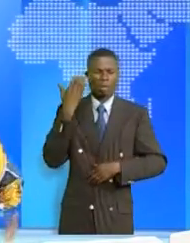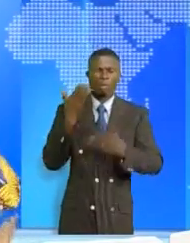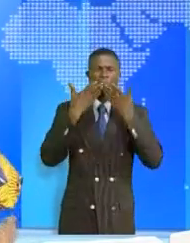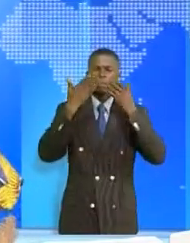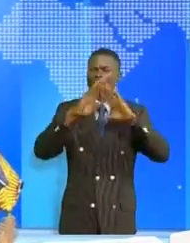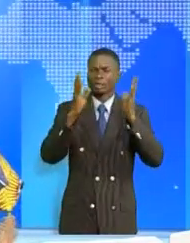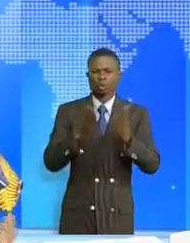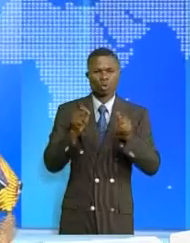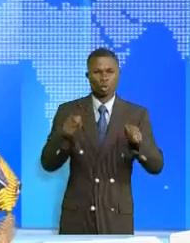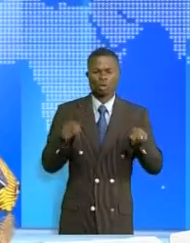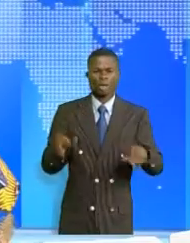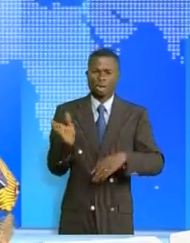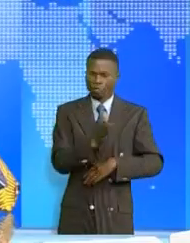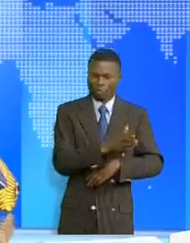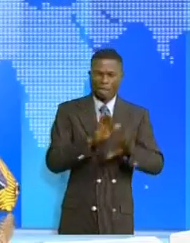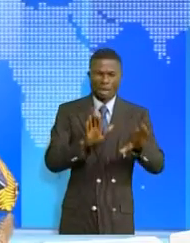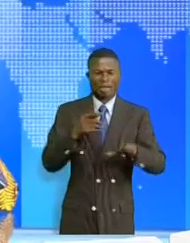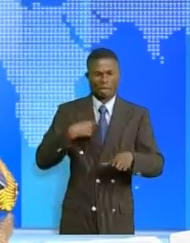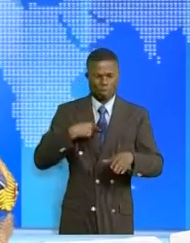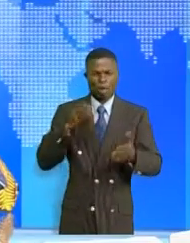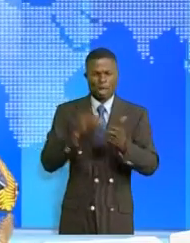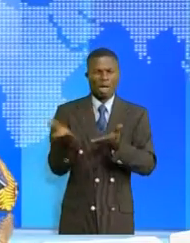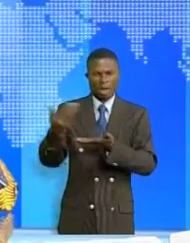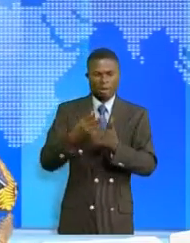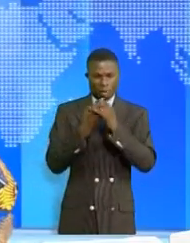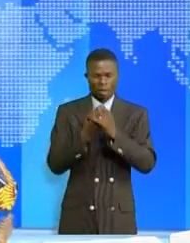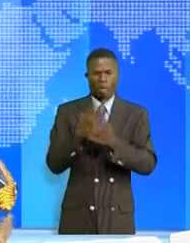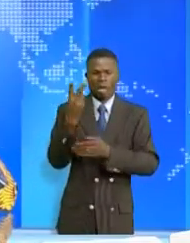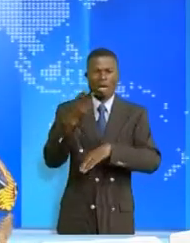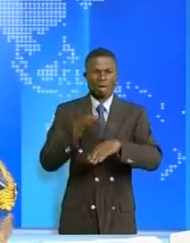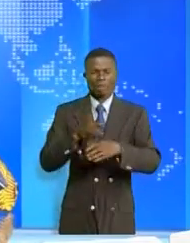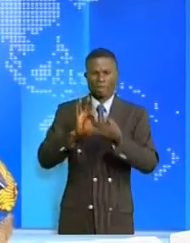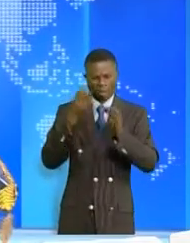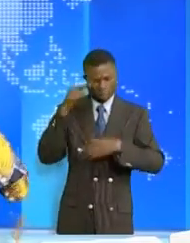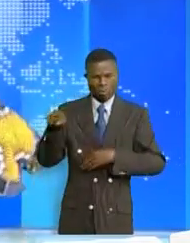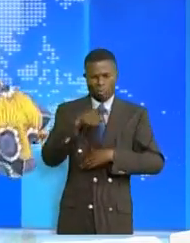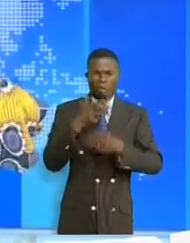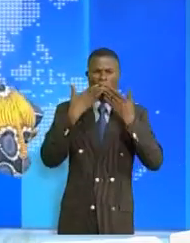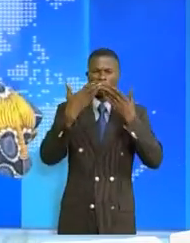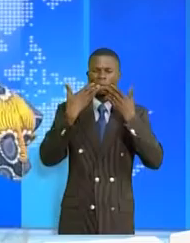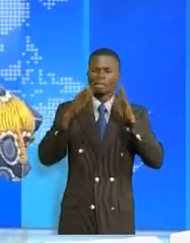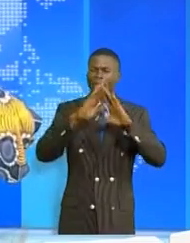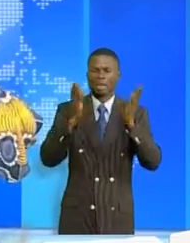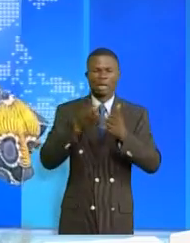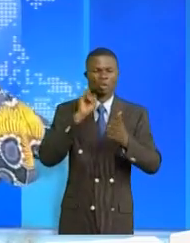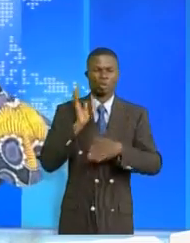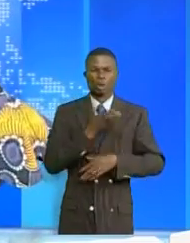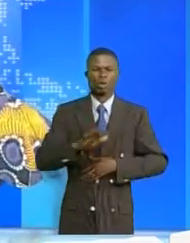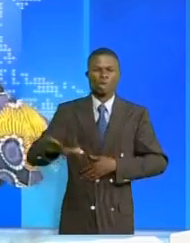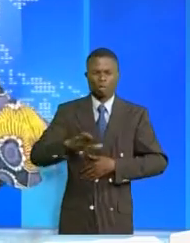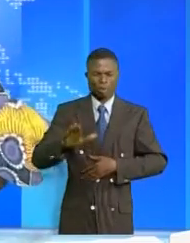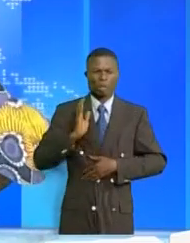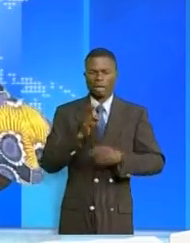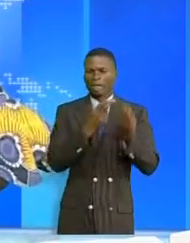tout le plaisir a été pour moi de vous présenter ce journal qui se clôture ici merci de votre attention soutenue